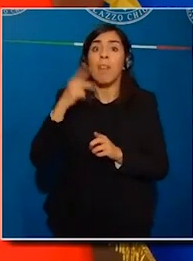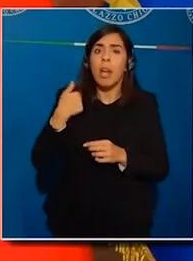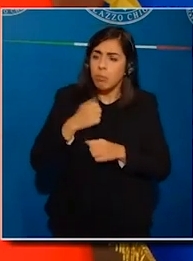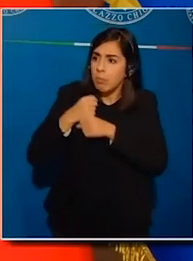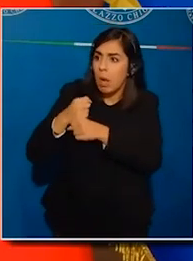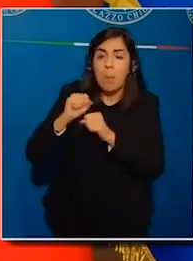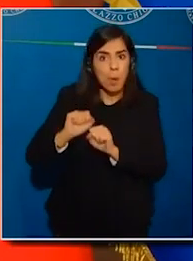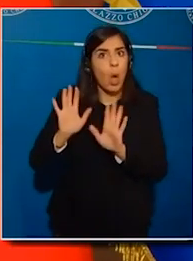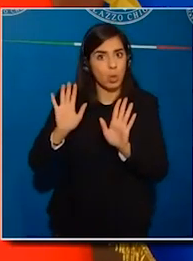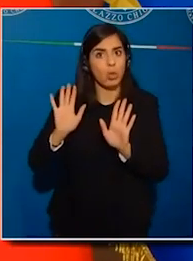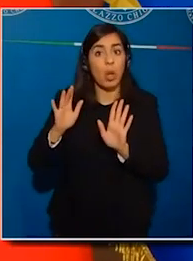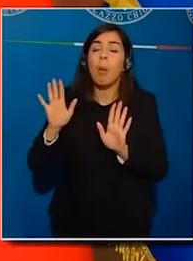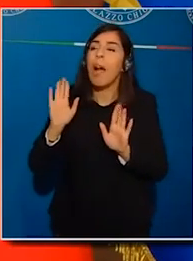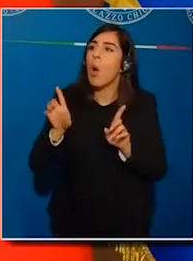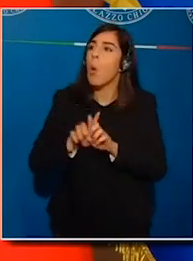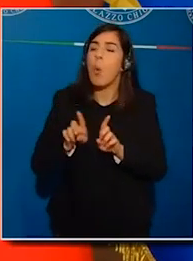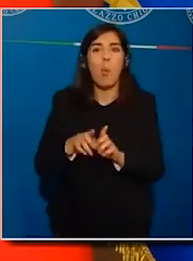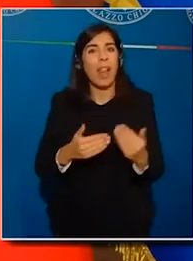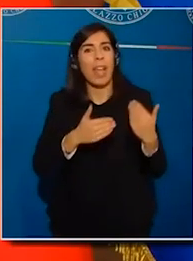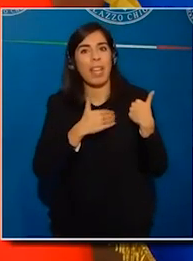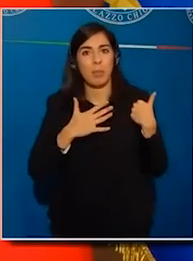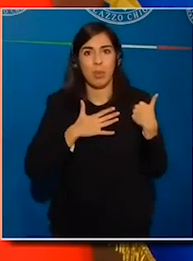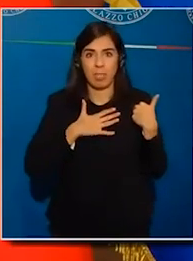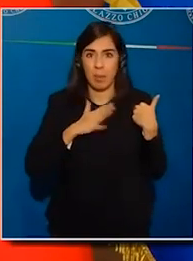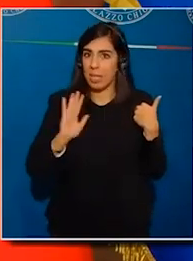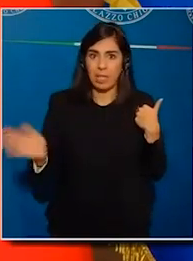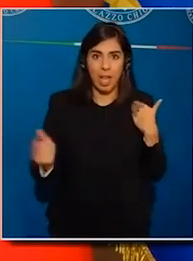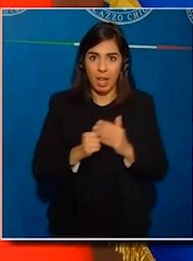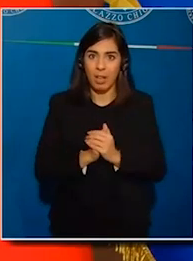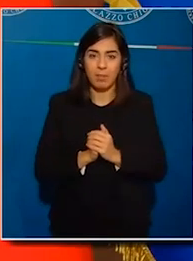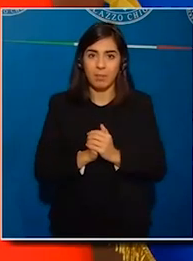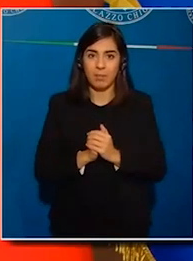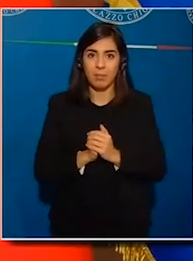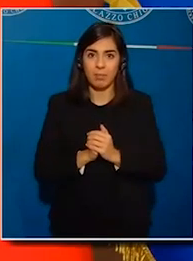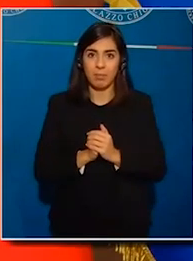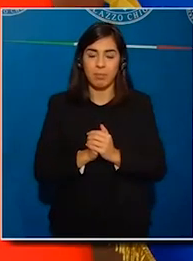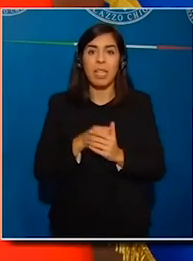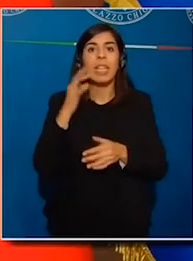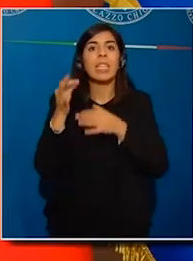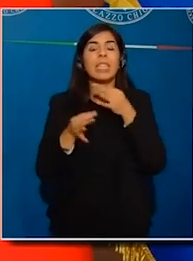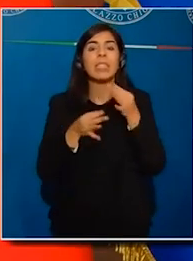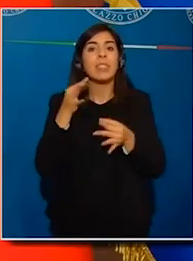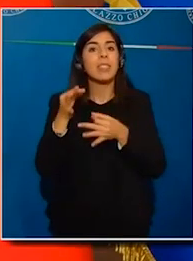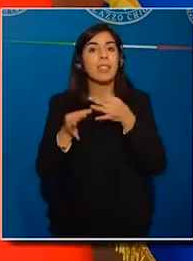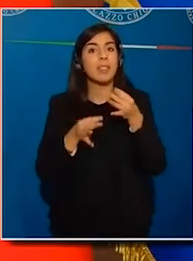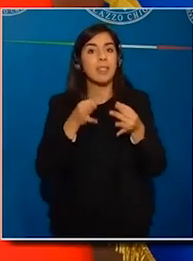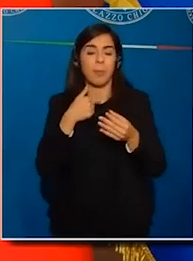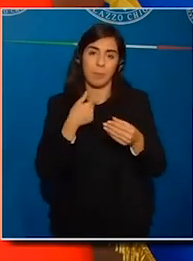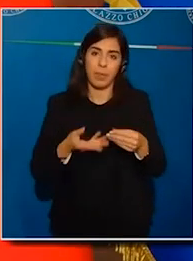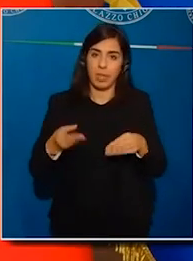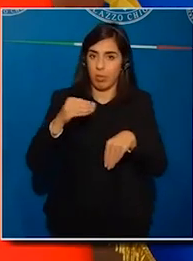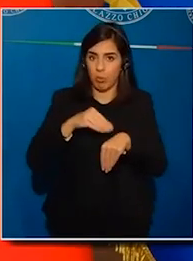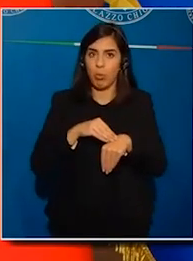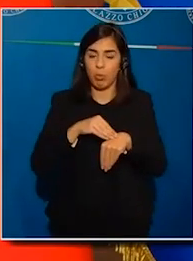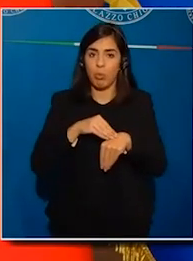non delegabili e sento io l'autorità delegante, ne risponderei comunque. Quindi il problema, e aggiungo tra l